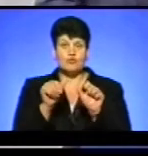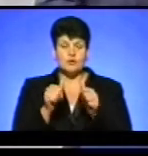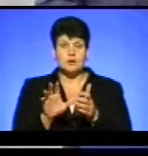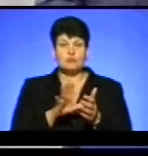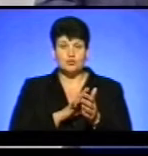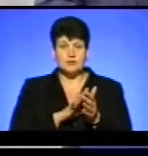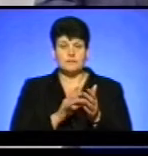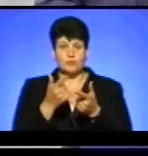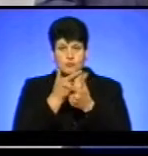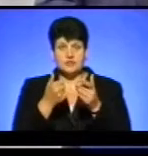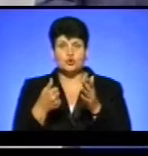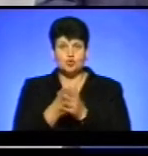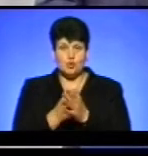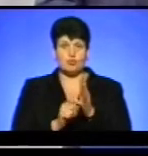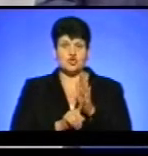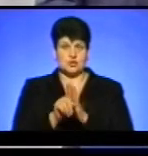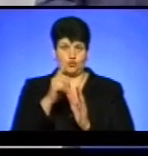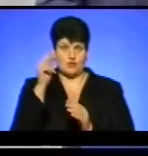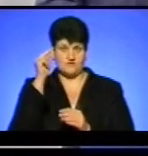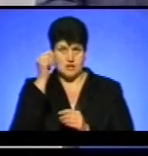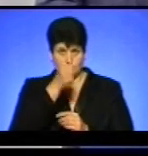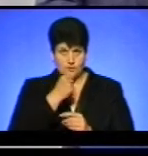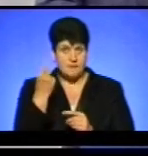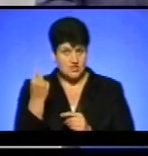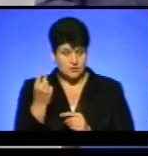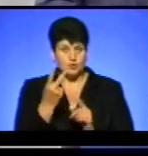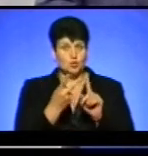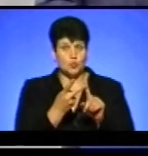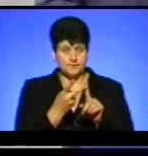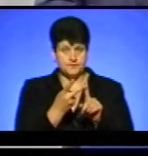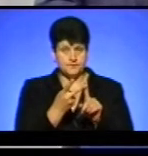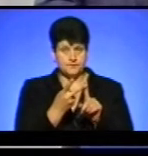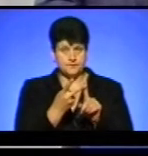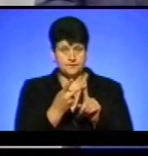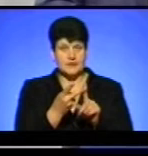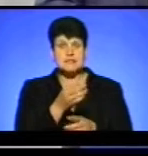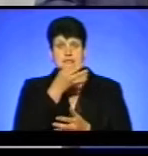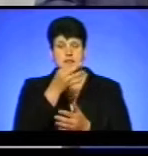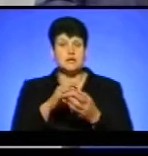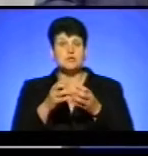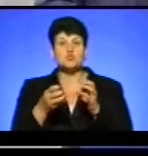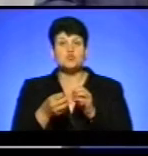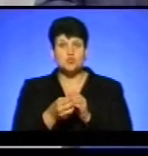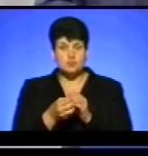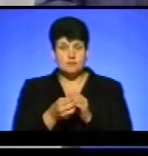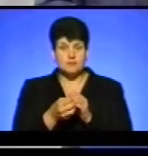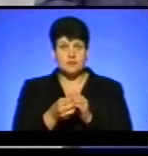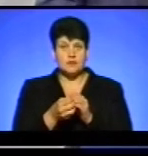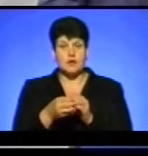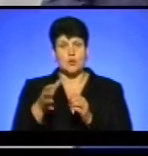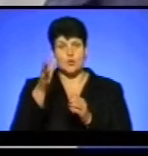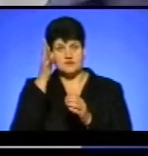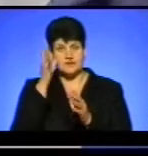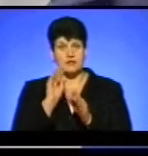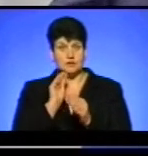початку навчального року. Це перше. По-друге, доведена сума освітньої субвенції